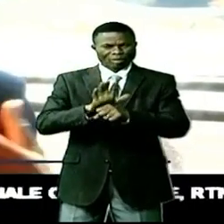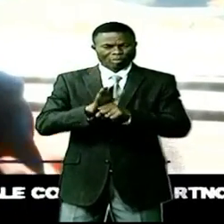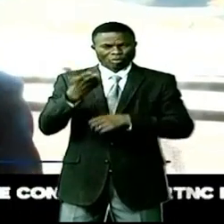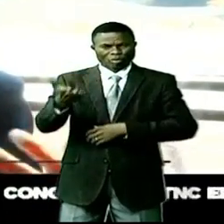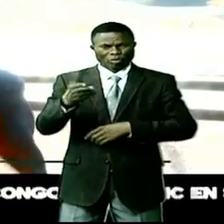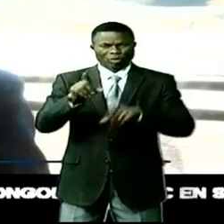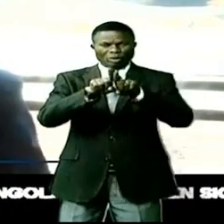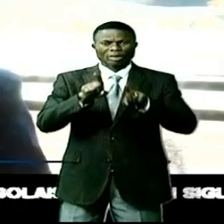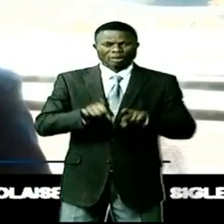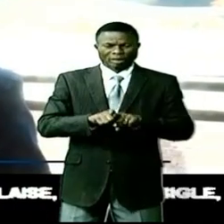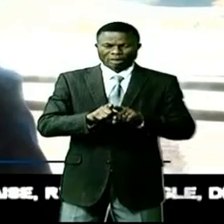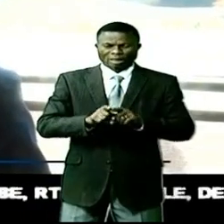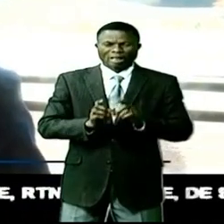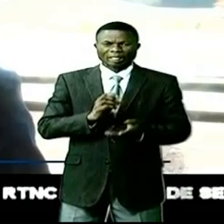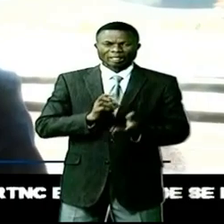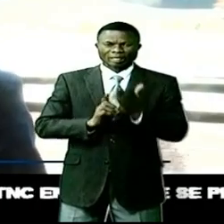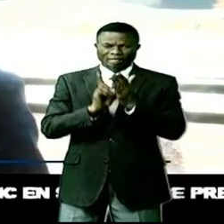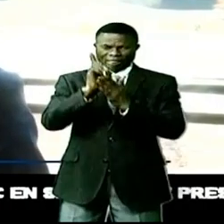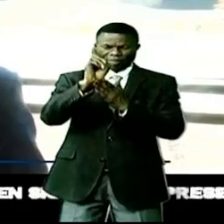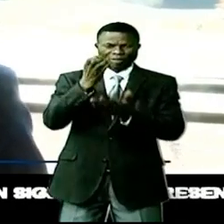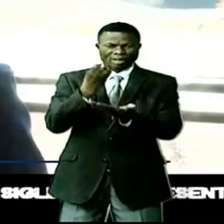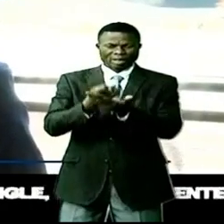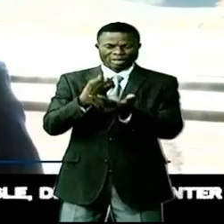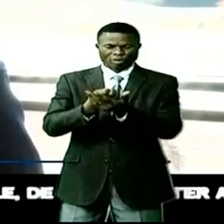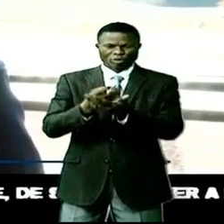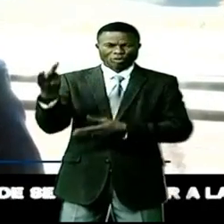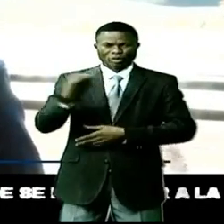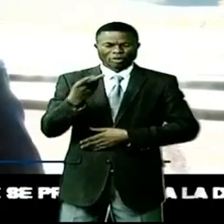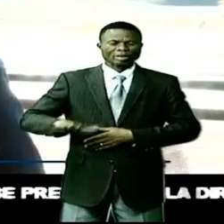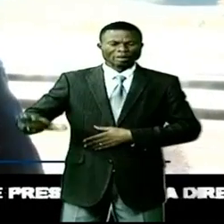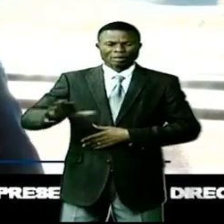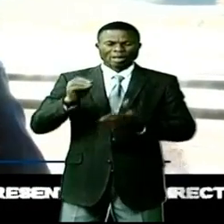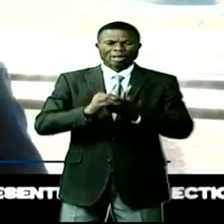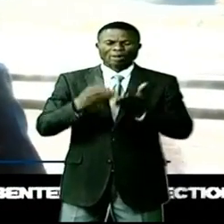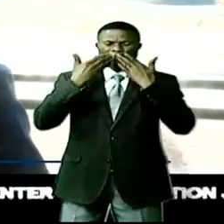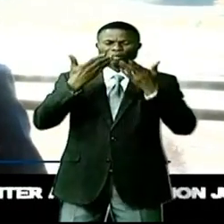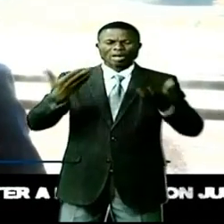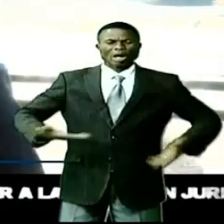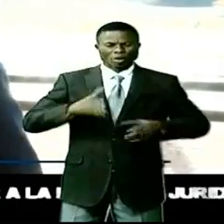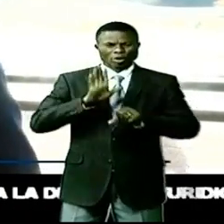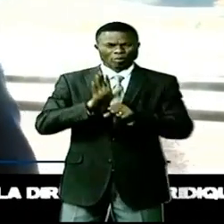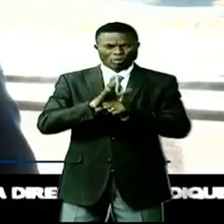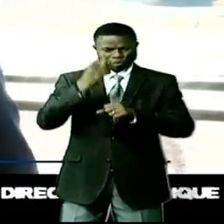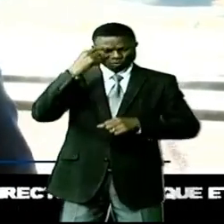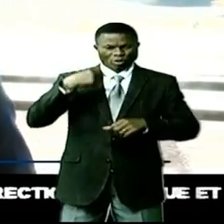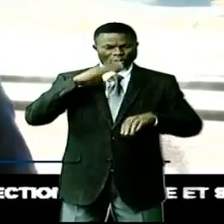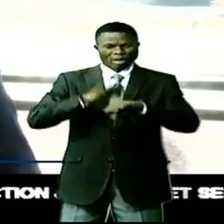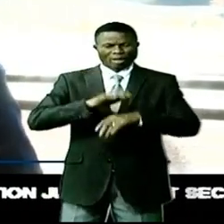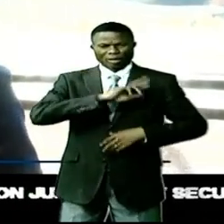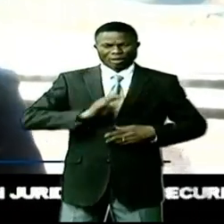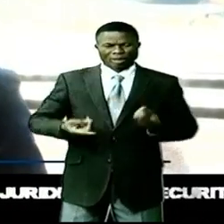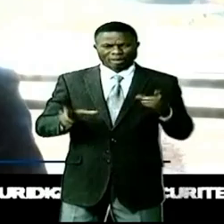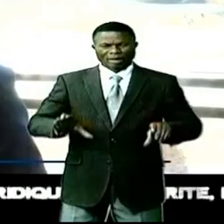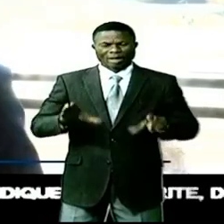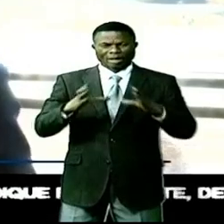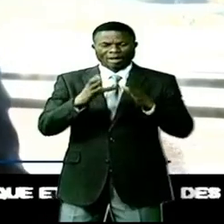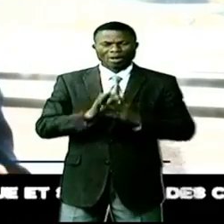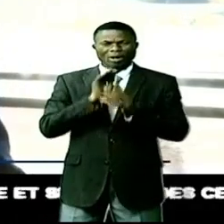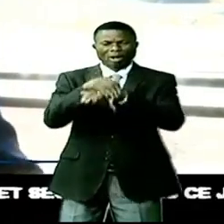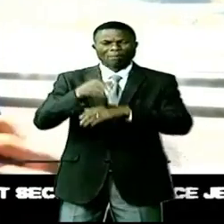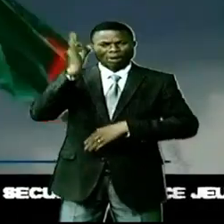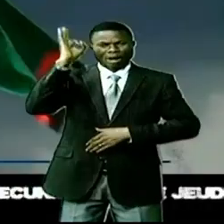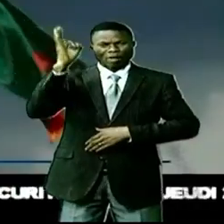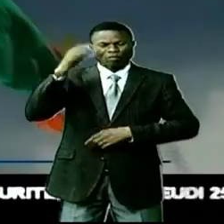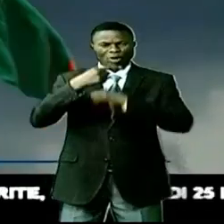ainsi booster l'économie des autres pays. Une fois de plus, je suis très heureux d'être en RDC et participer au forum qui va